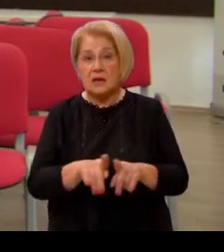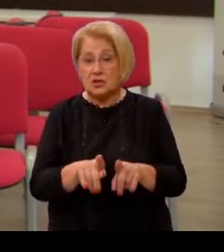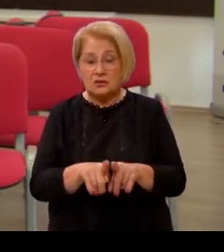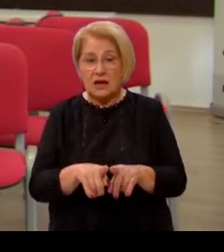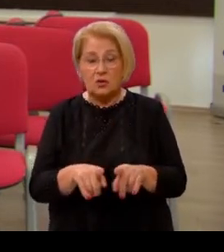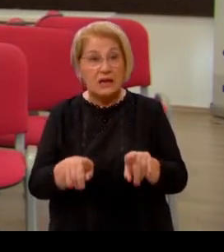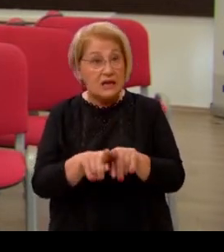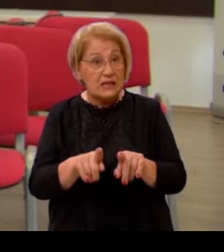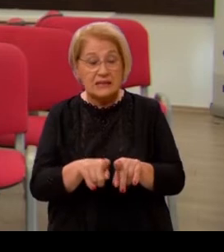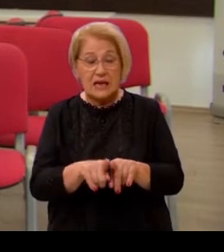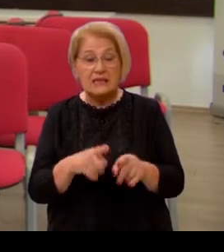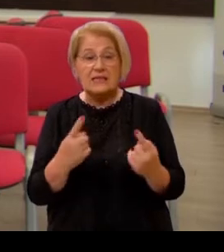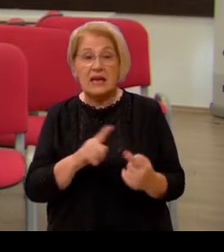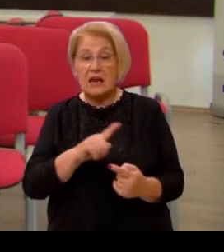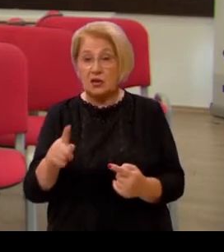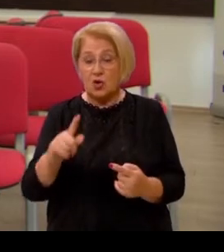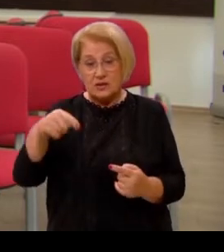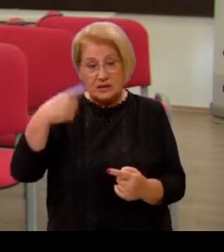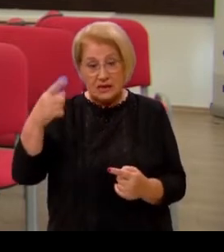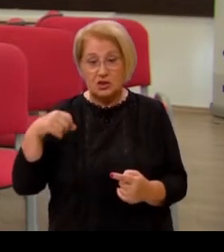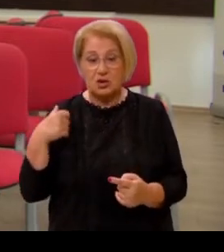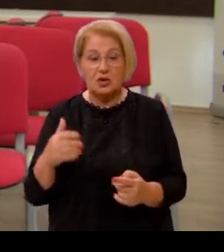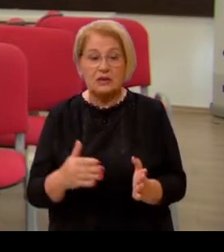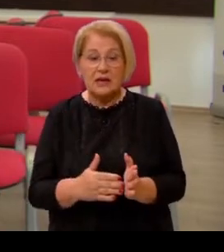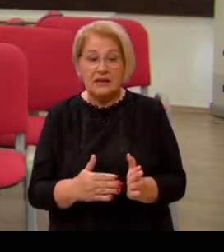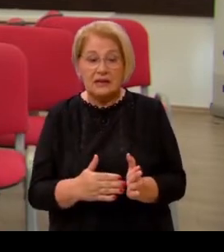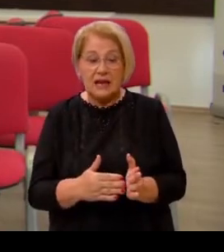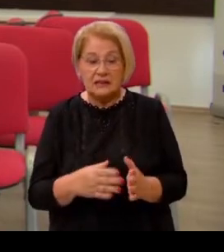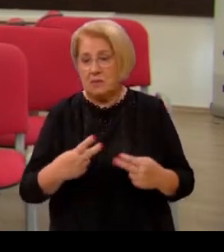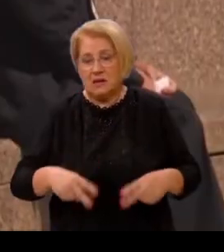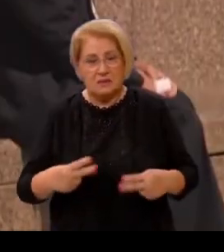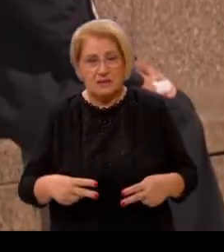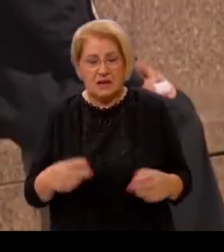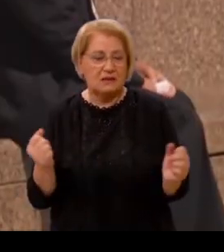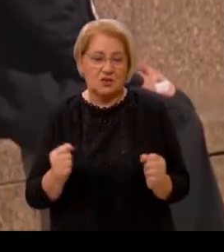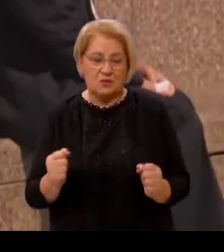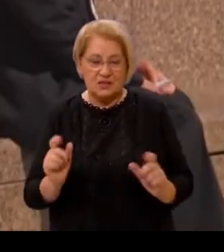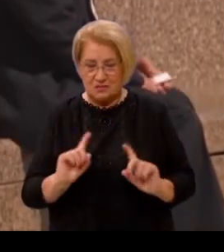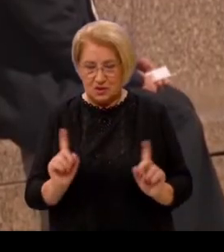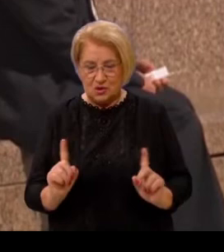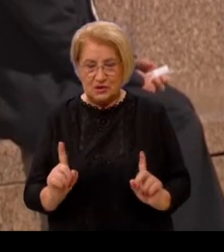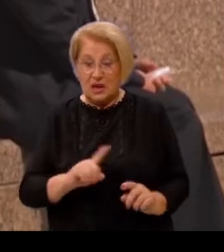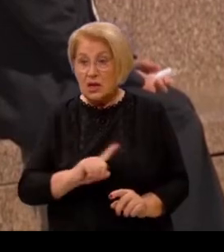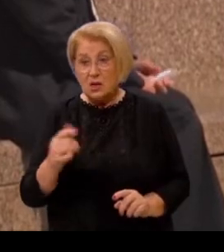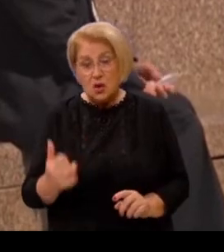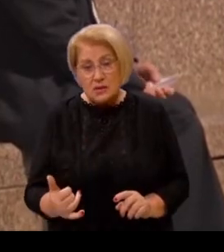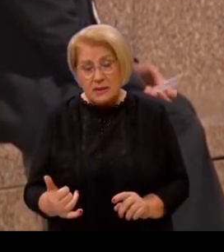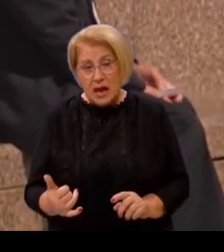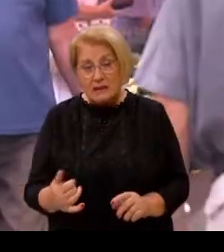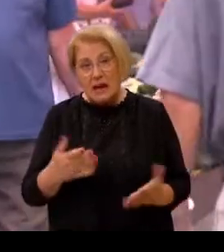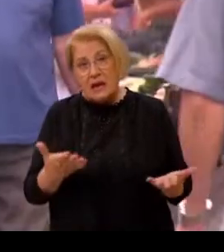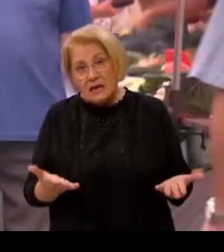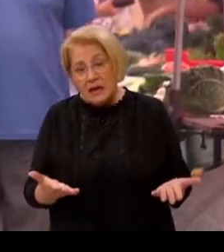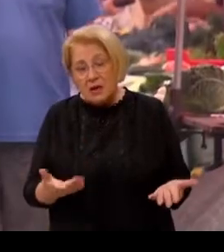Je već veliko obećanje, dakle ne treba nas biti slak smrzavanjen. Ni do sada se umirovljenici nisu sladili